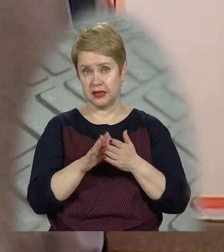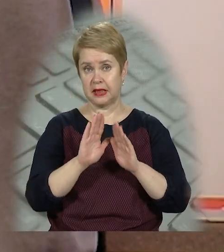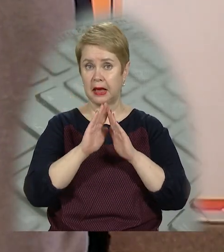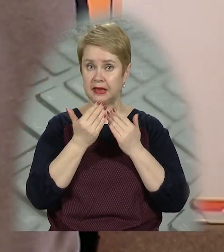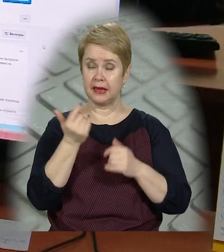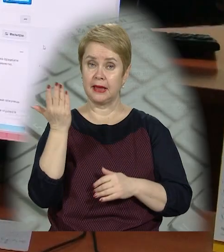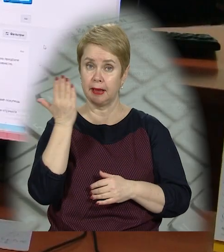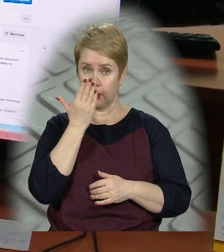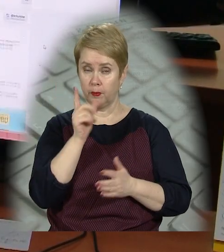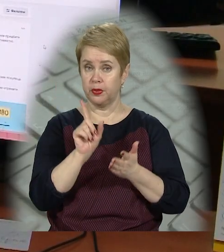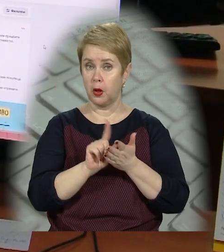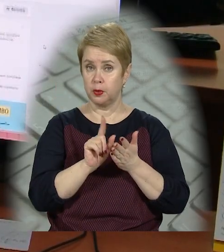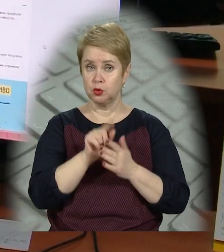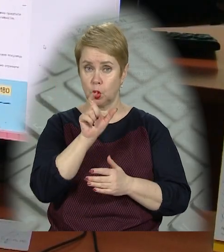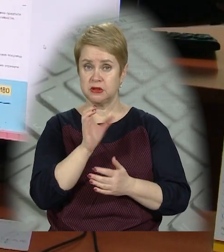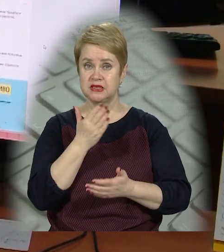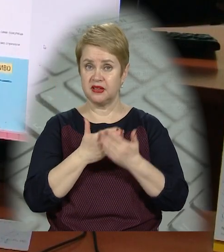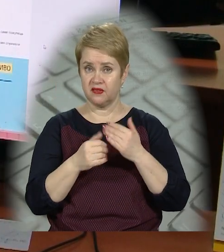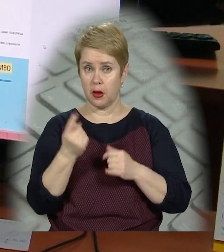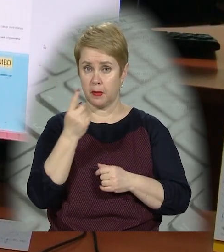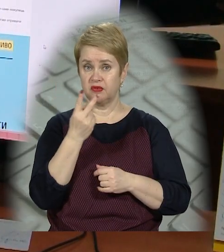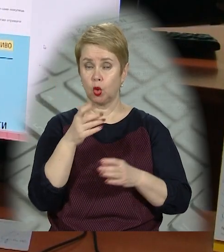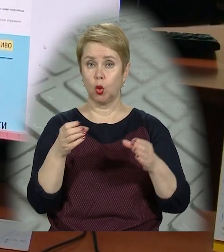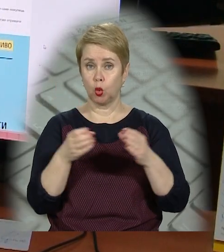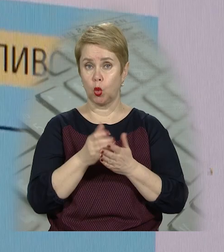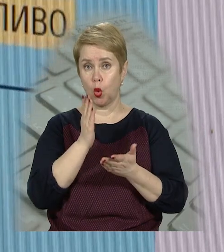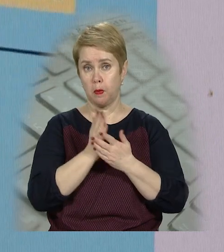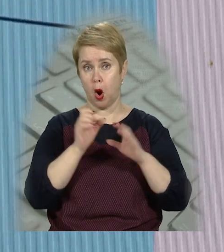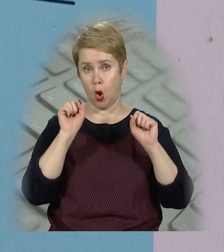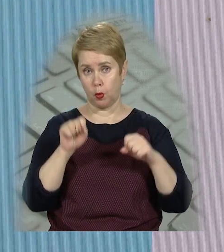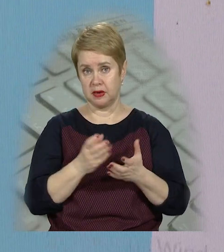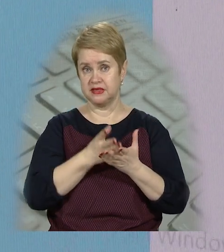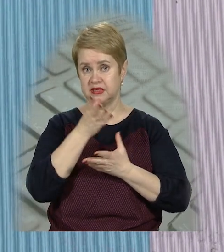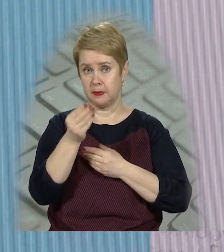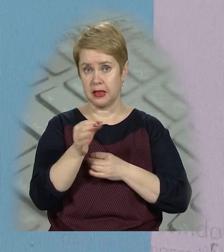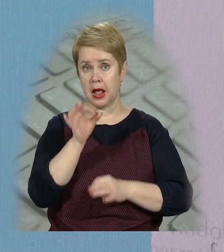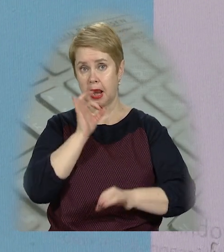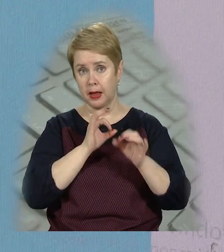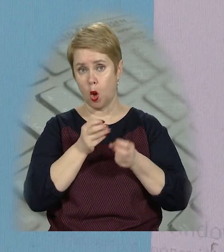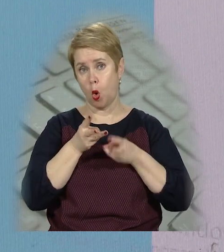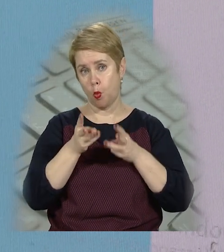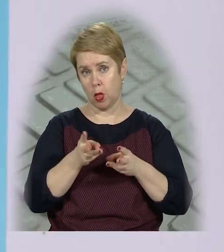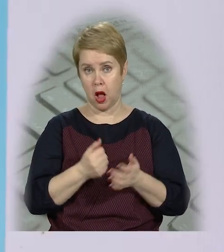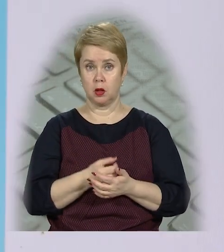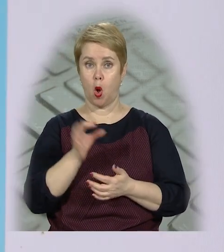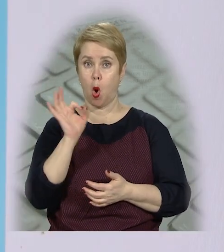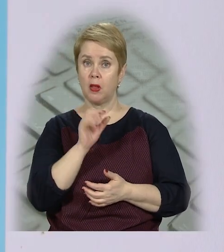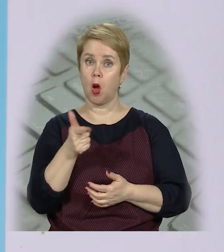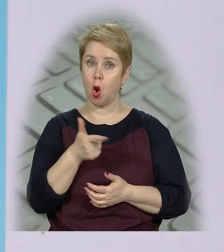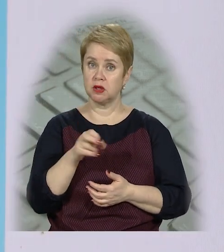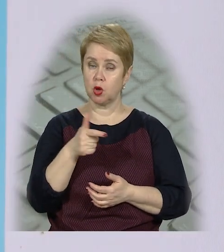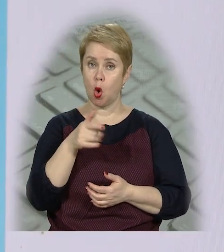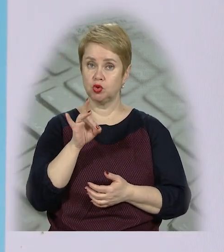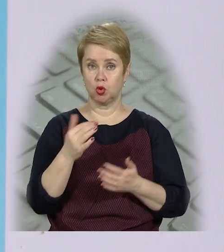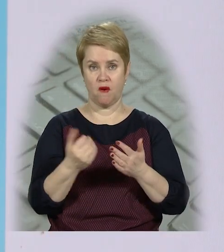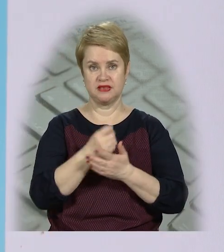на книги та кіно. Пенсіонери та люди з інвалідністю першої і другої групи мають можливість сплатити ліки та комуналку. Олена Городецька,